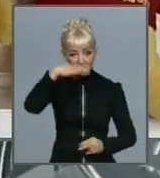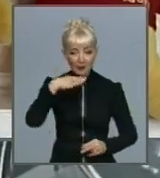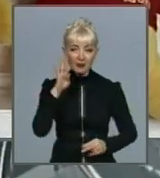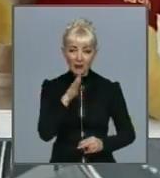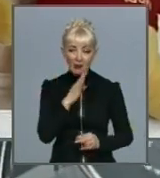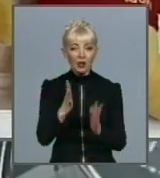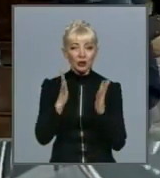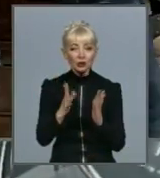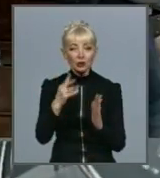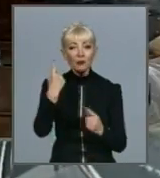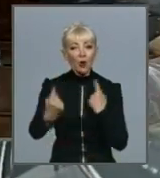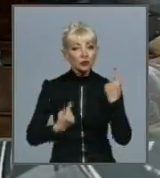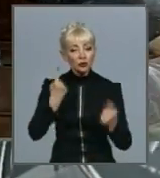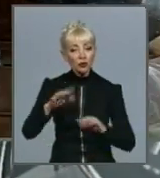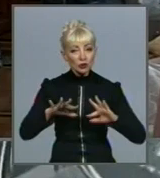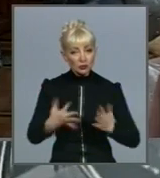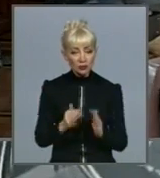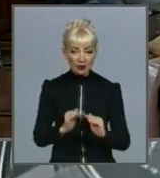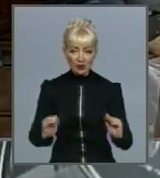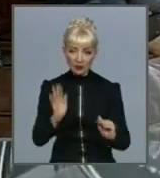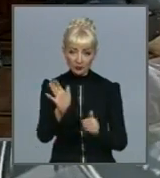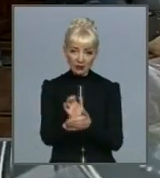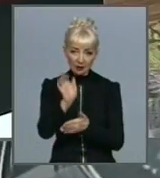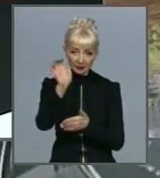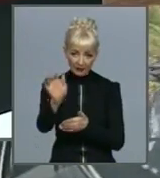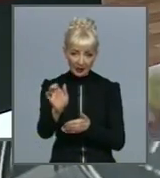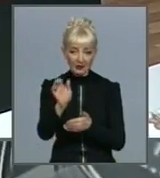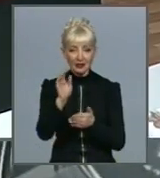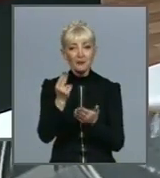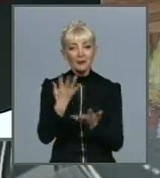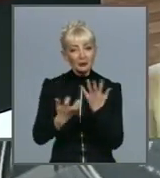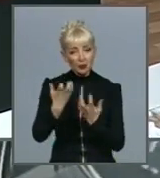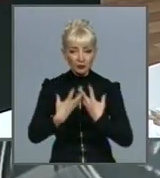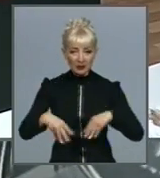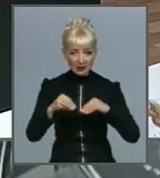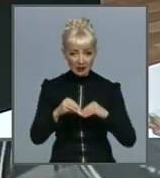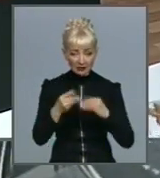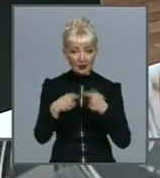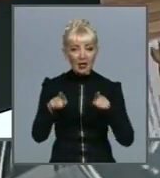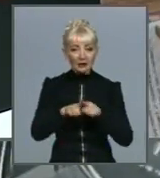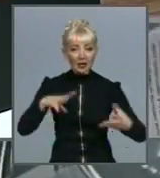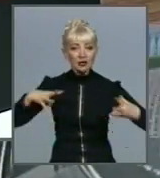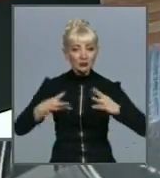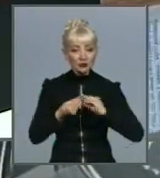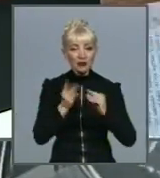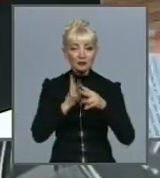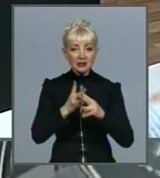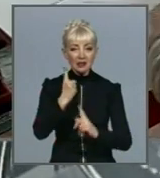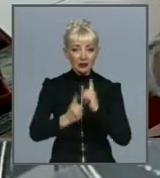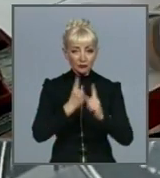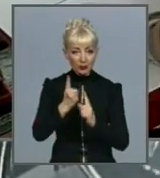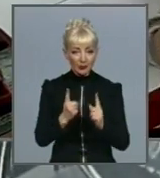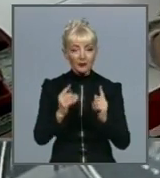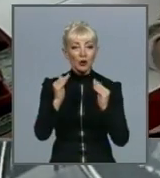випадках діти направлятимуться в патронатні чи прийомні родини. Також в результаті медичної реформи будинки-маляти, в яких